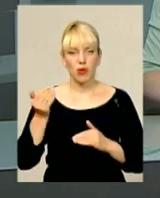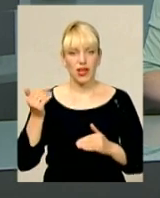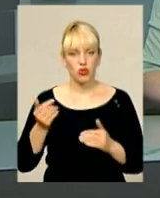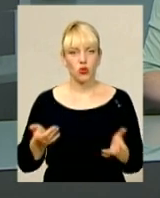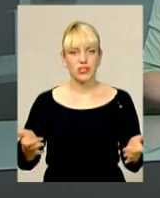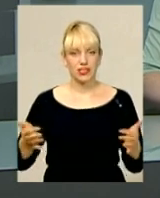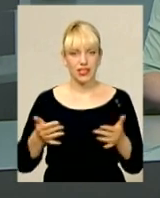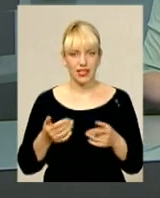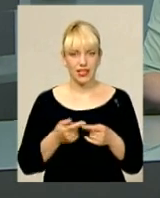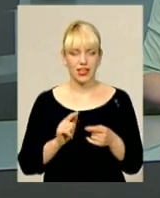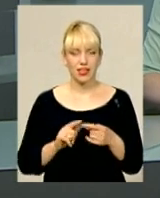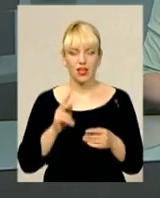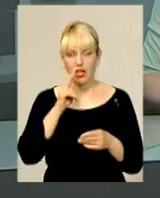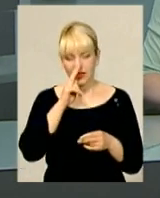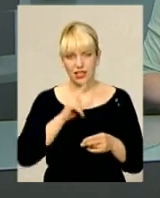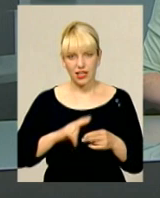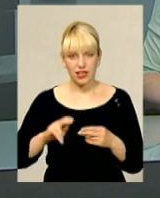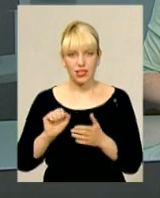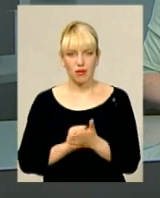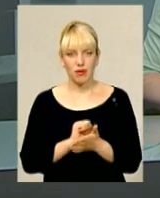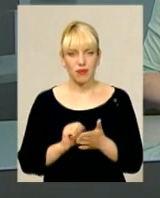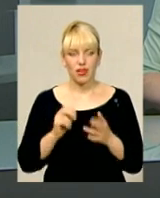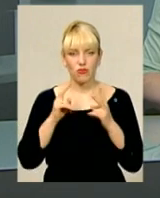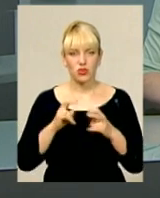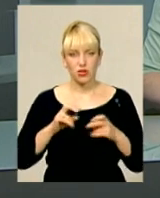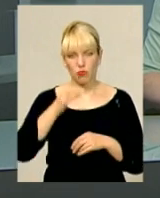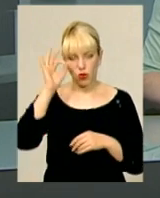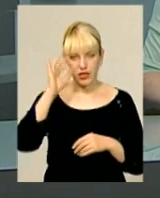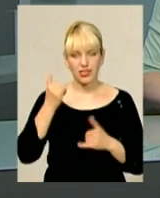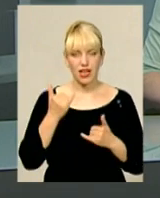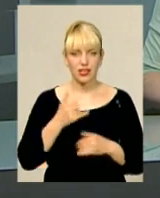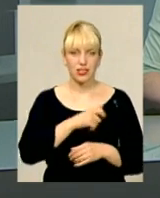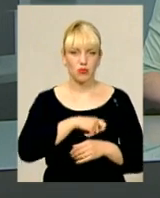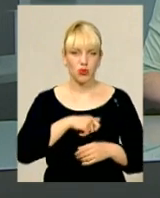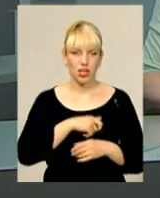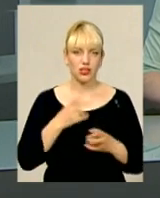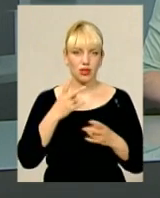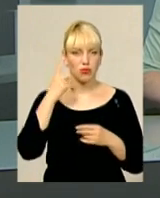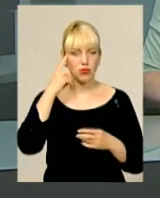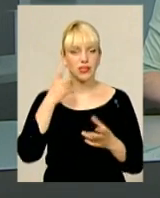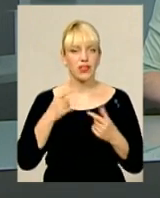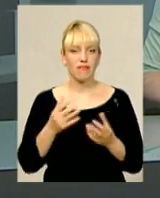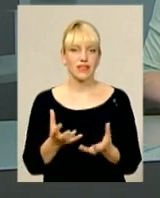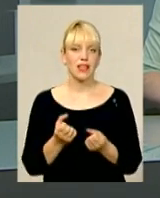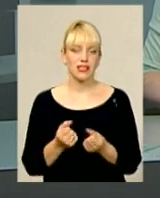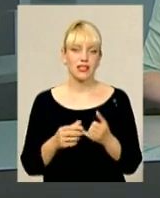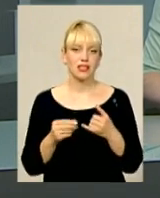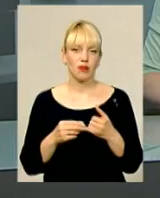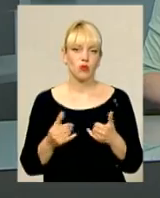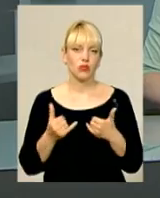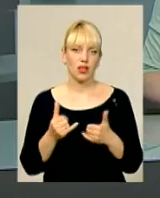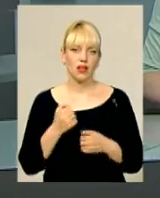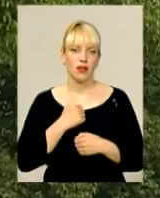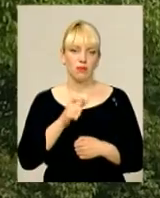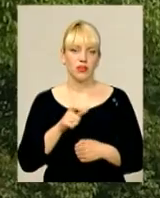загадкове зникнення паперів розслідує поліція Хмельницького району, нинішні народні обранці мусять міскувати, де взяти землю для бійців.